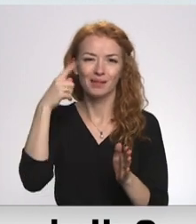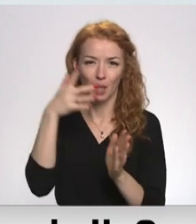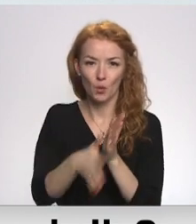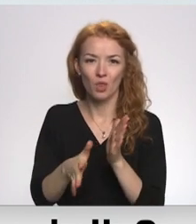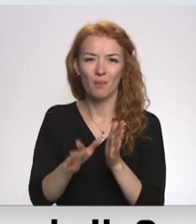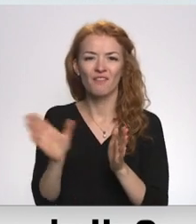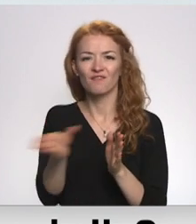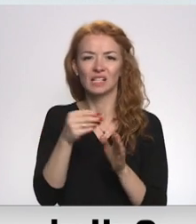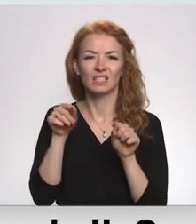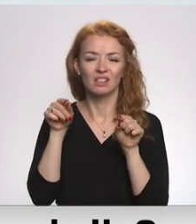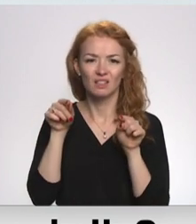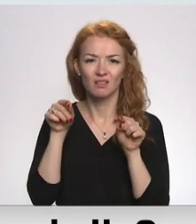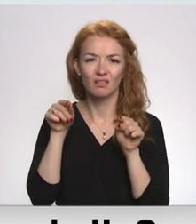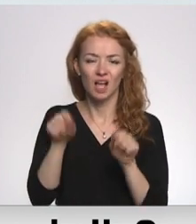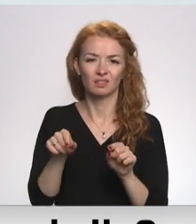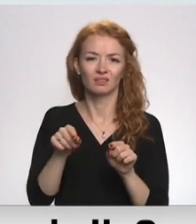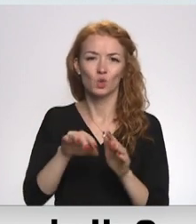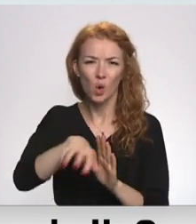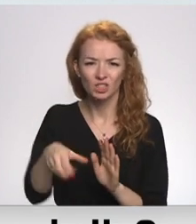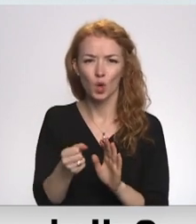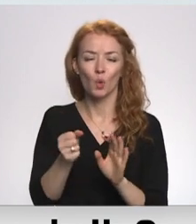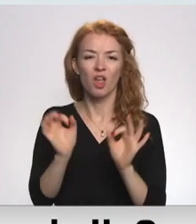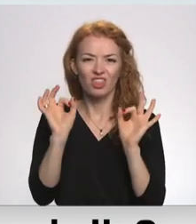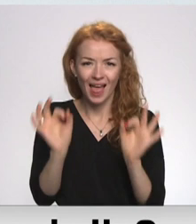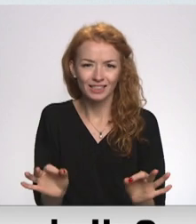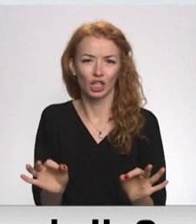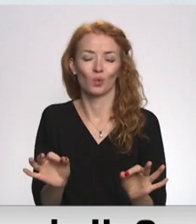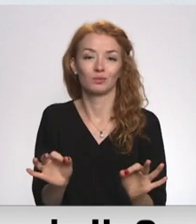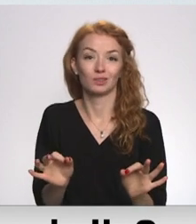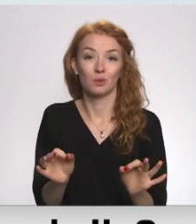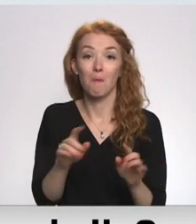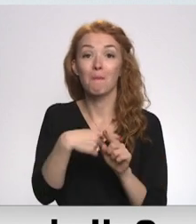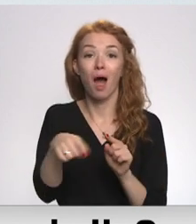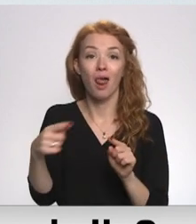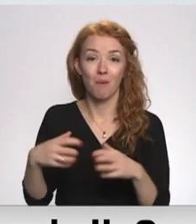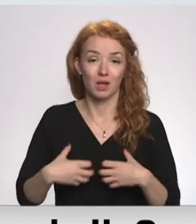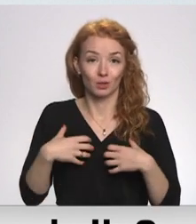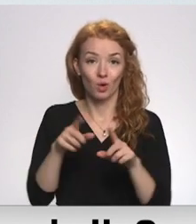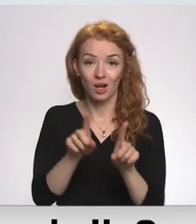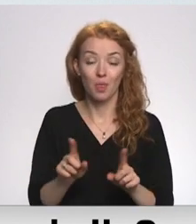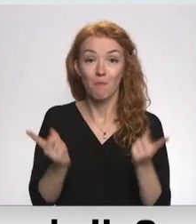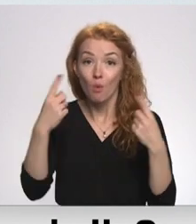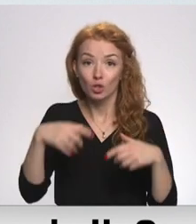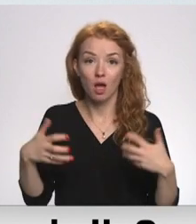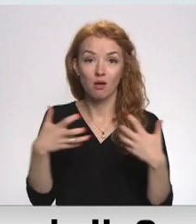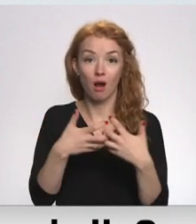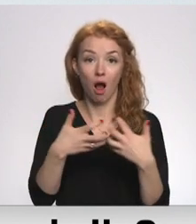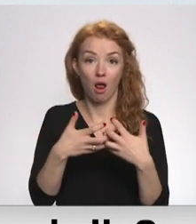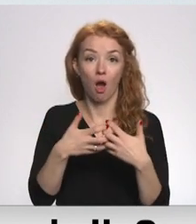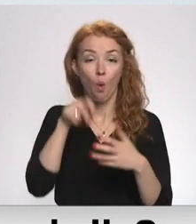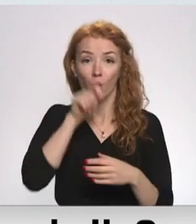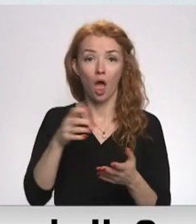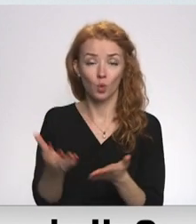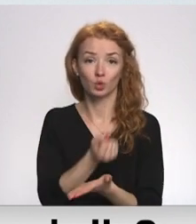noziegumiem, par taisnīgumu, par visām citām lietām. Turklāt, šobrīd kaujas laukos Ukraiņu uzvaru. Es domāju,